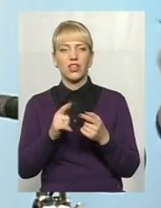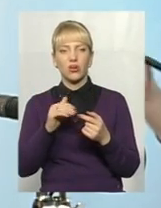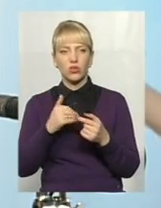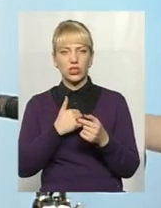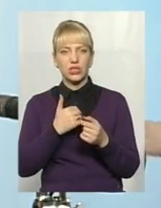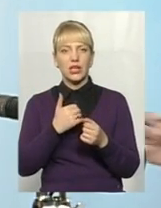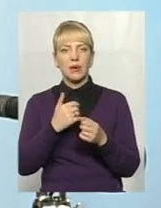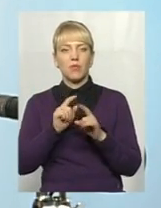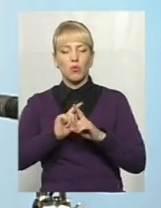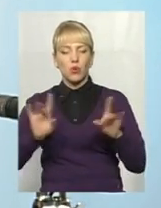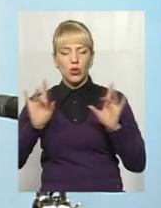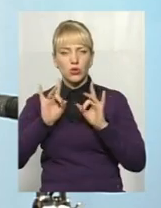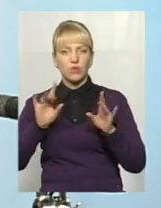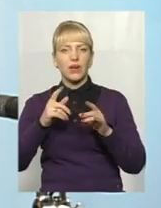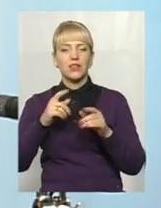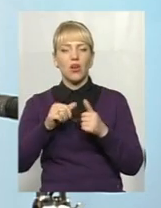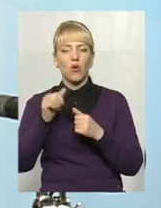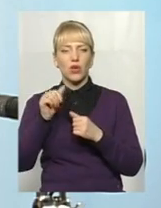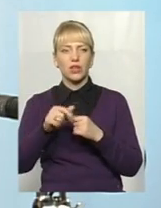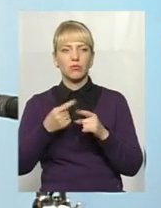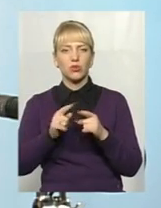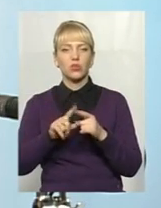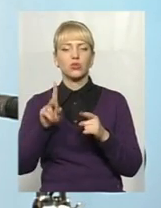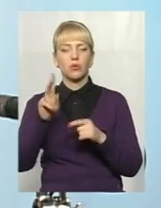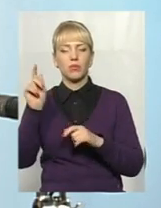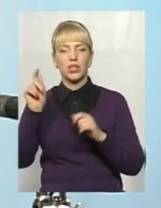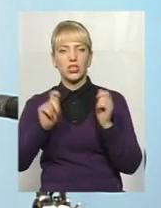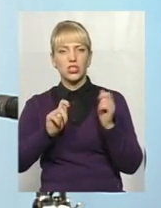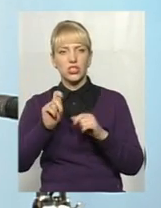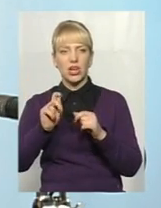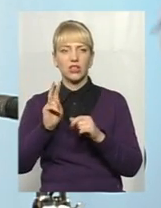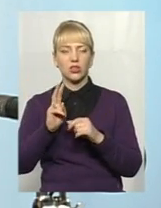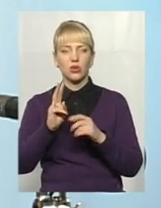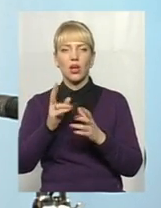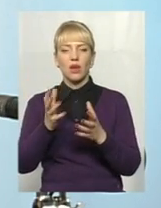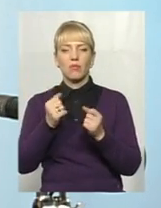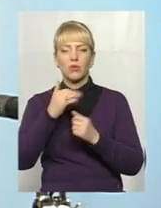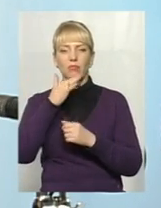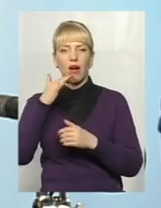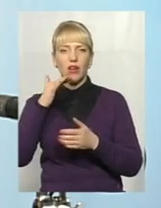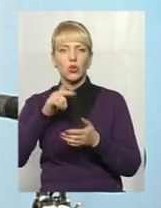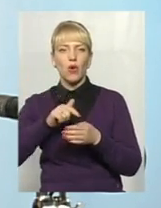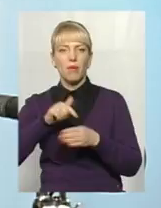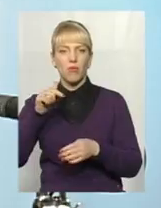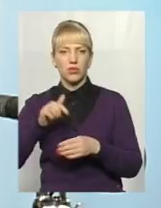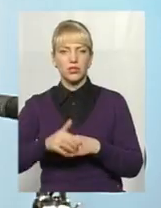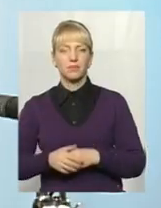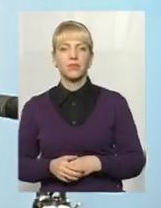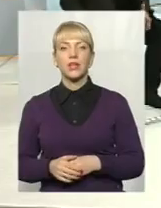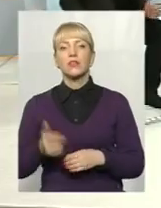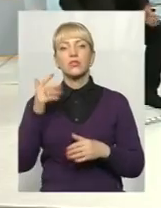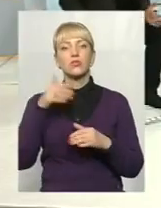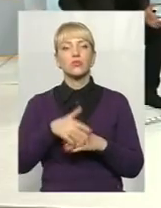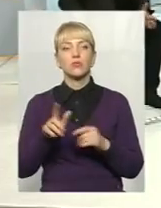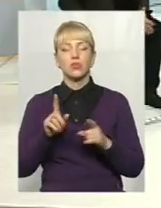безплатних популяризаторів, які приїздять в Меджибіж, набираються маси емоцій, і далі продовжують. Зрозуміло, що